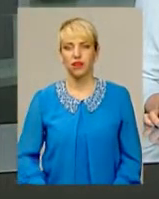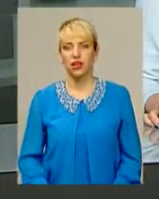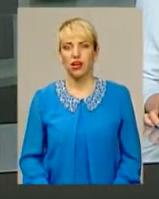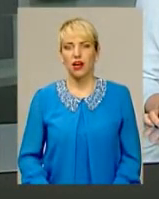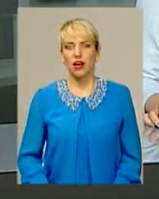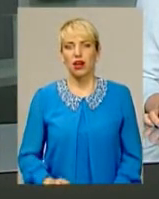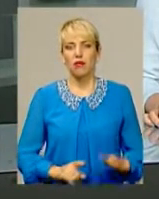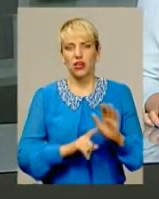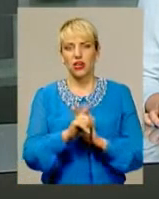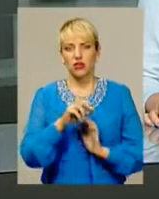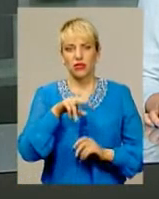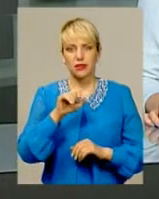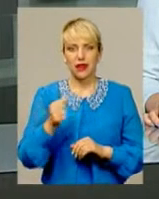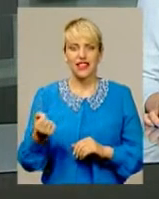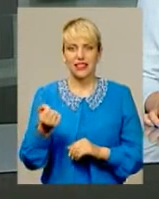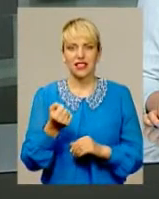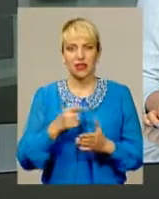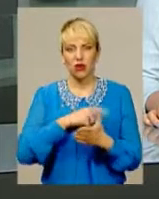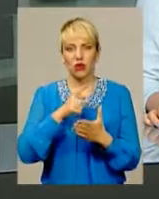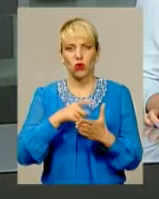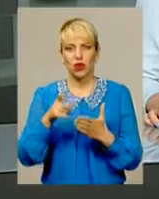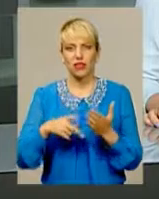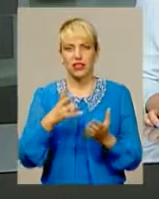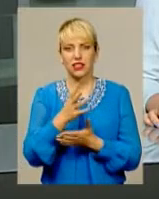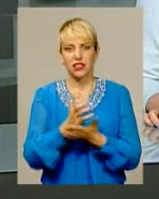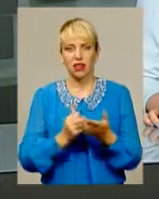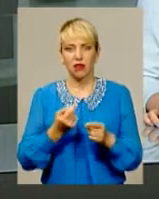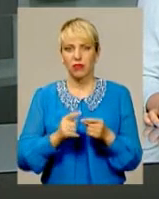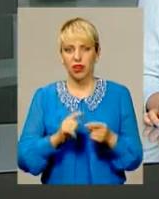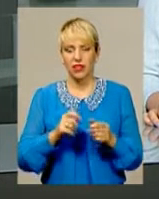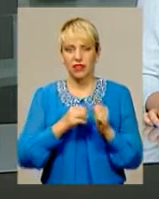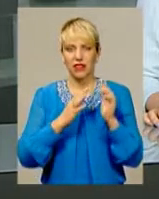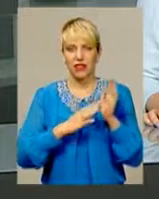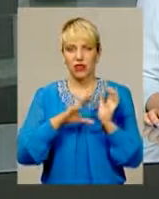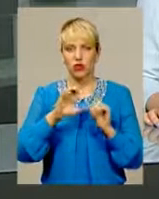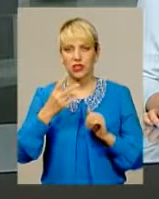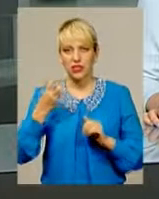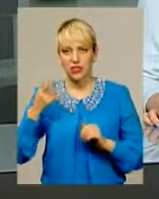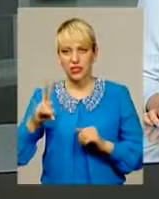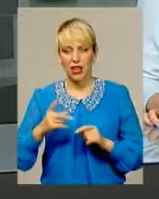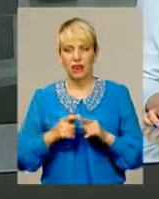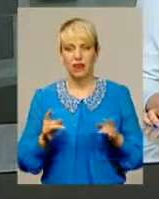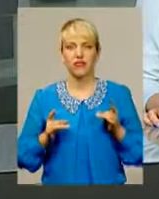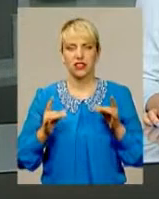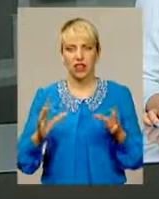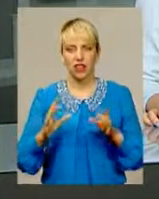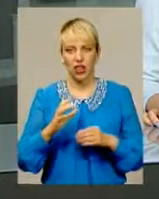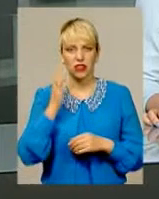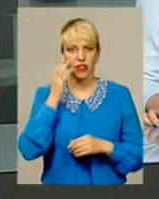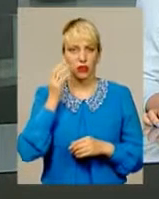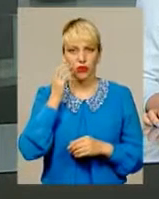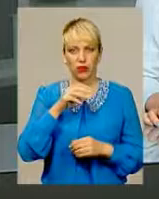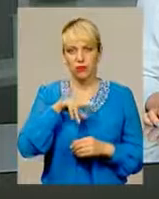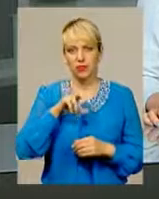Прийшов Спас, держи рукавиці про запас. 19 серпня православні та греко-католики відзначають преображення